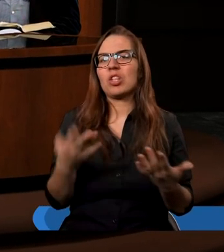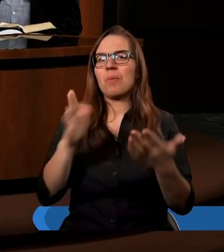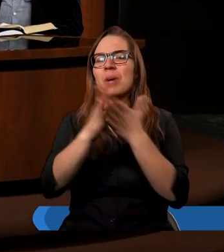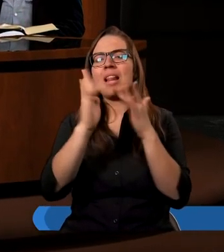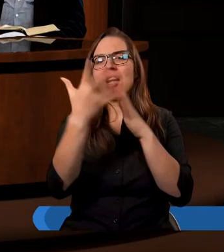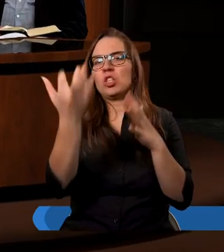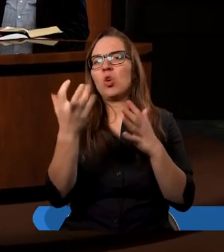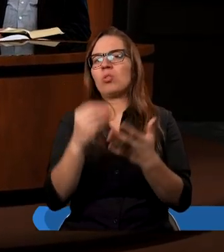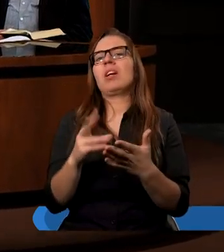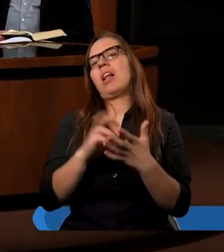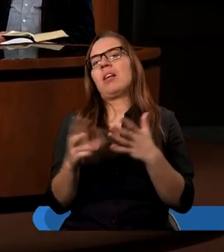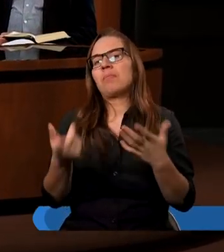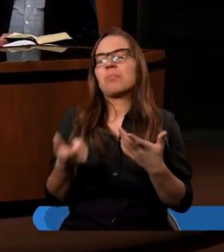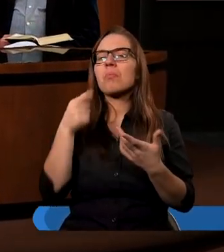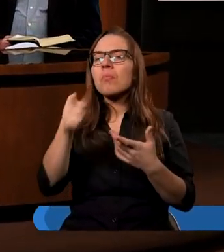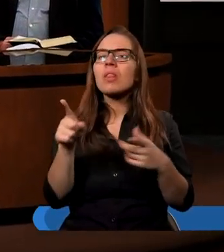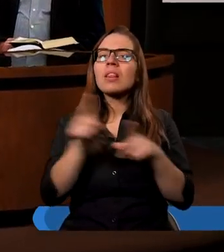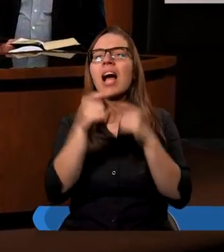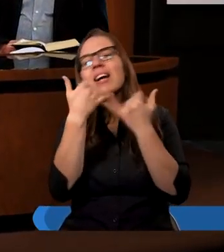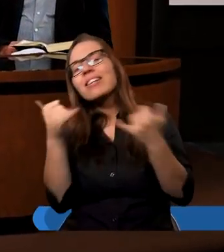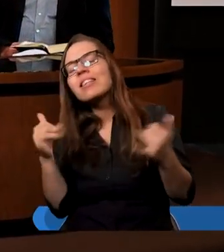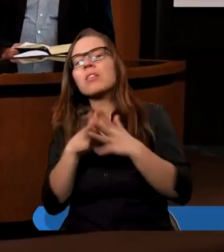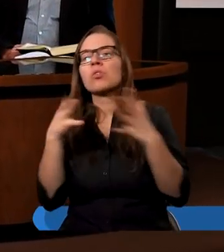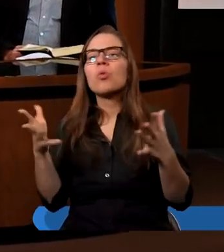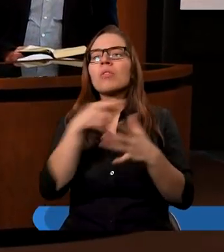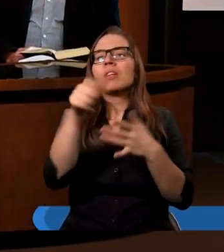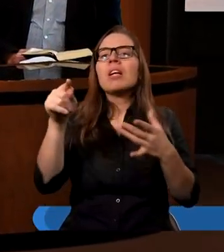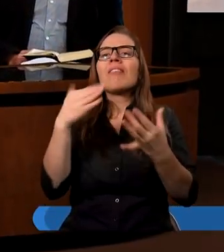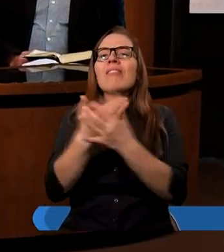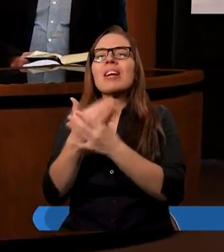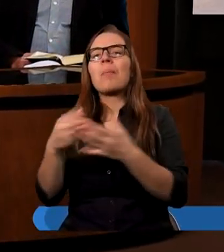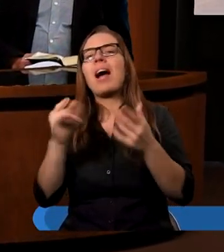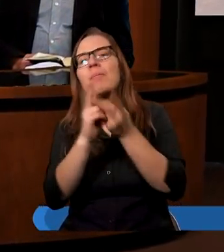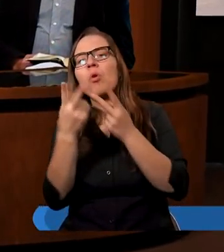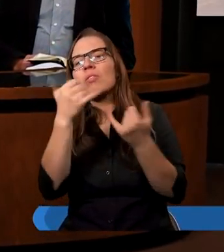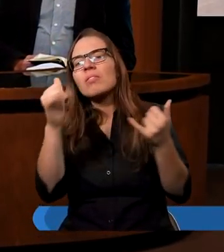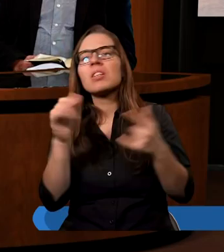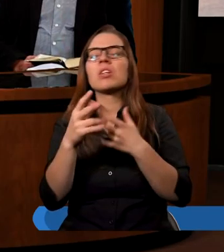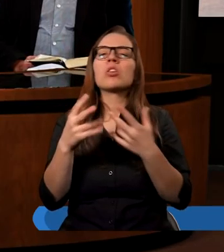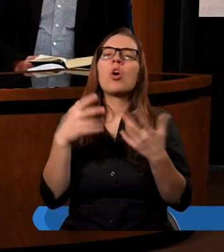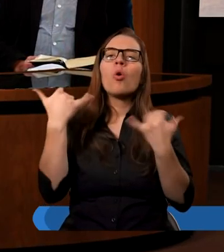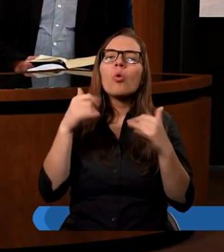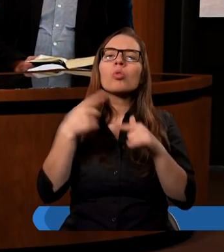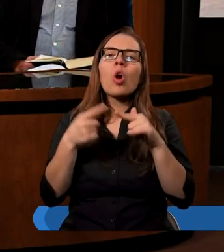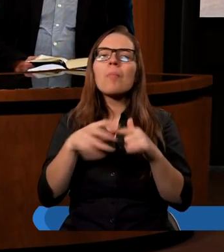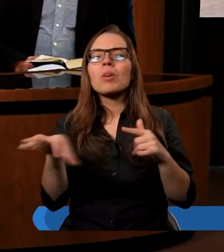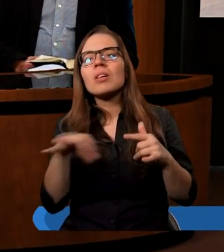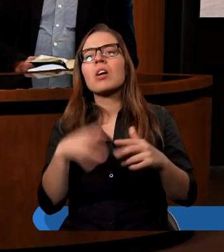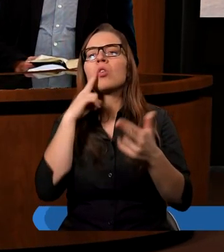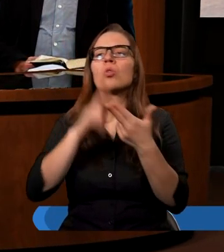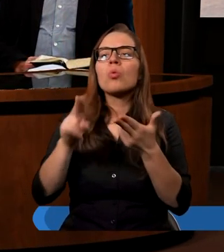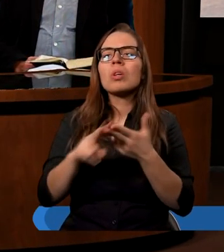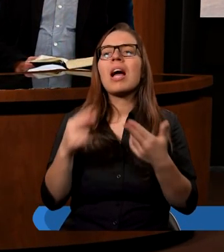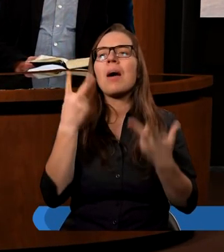Albo inna, niestety też pracując w dużych firmach, też się spotykam z tym, że z kuchni giną drobne rzeczy. Cukier, mleko,